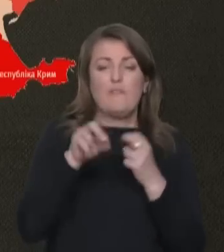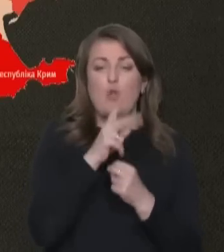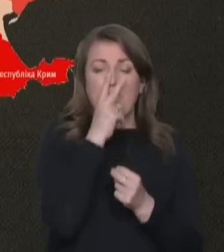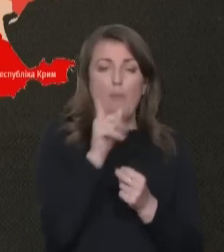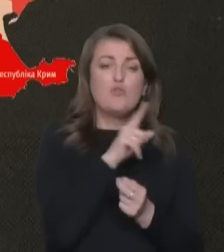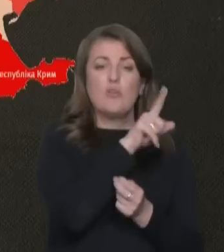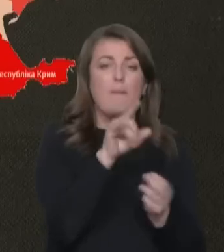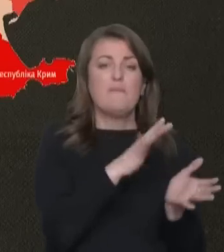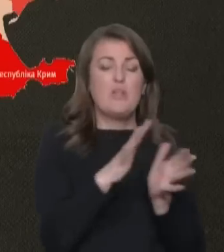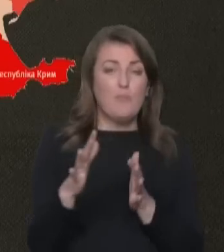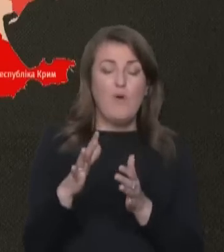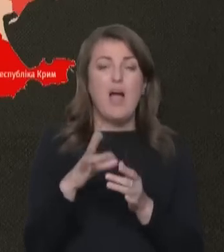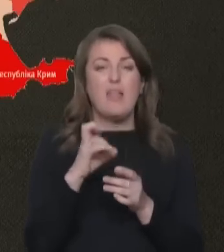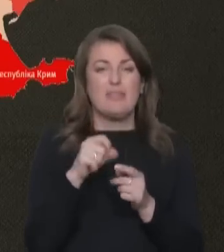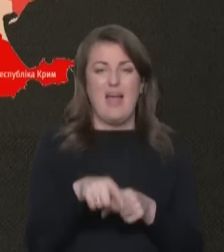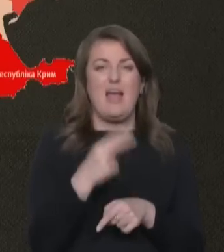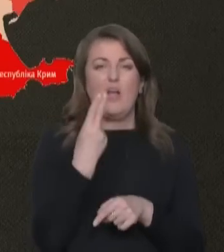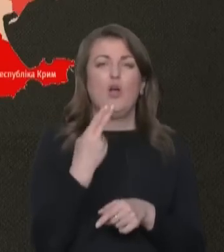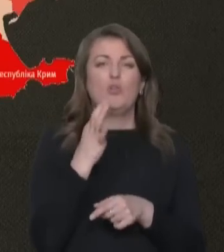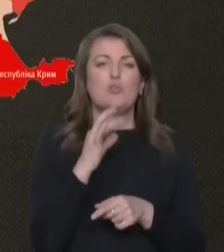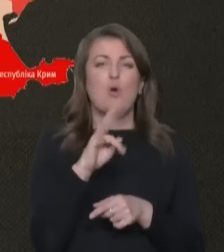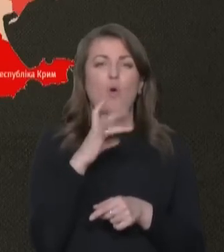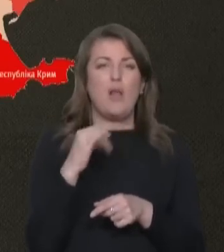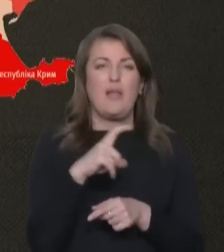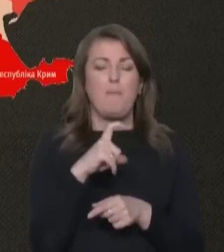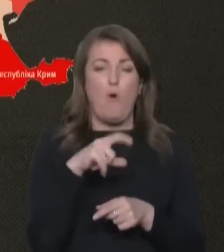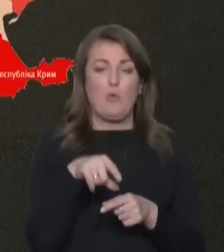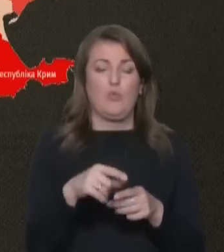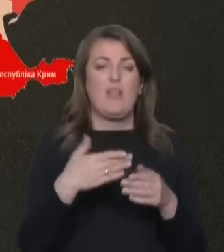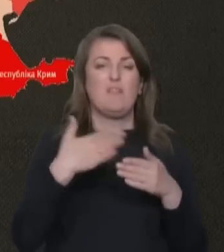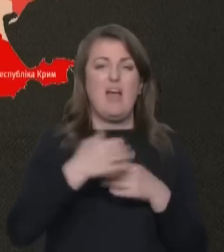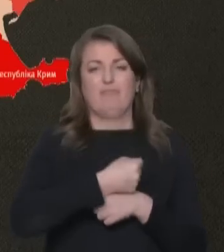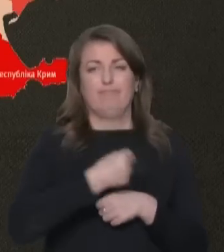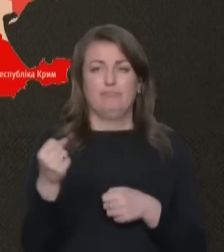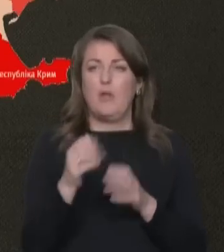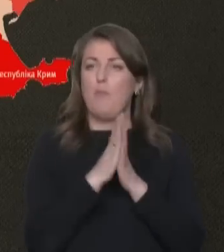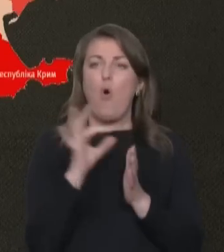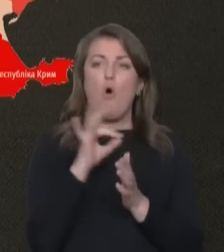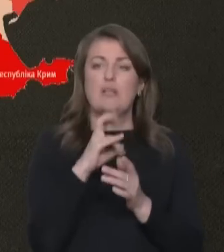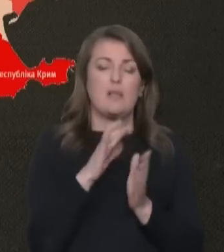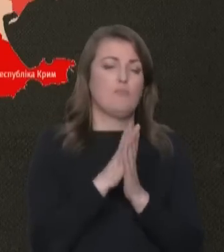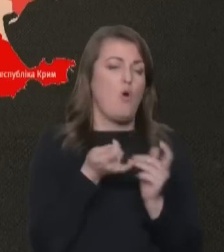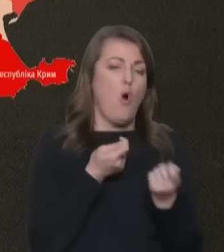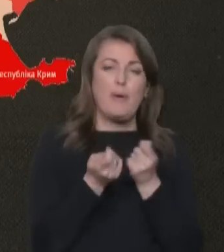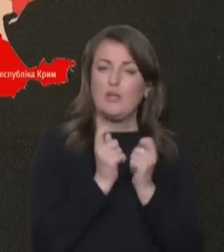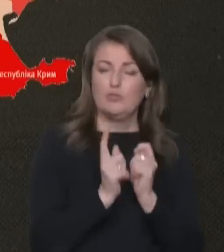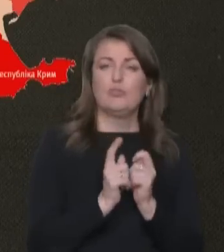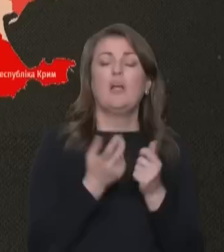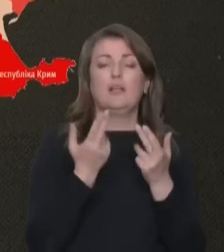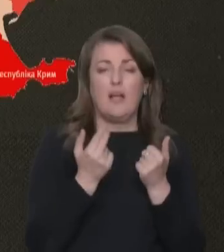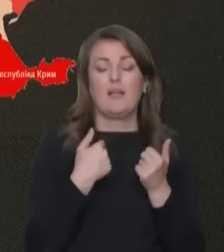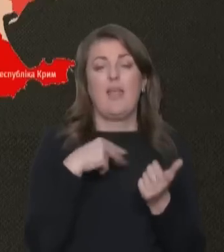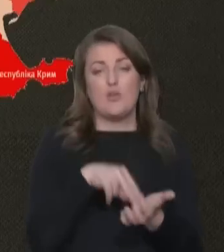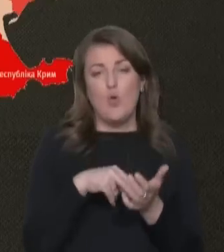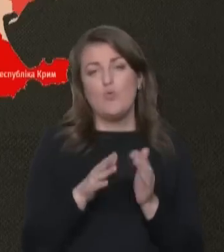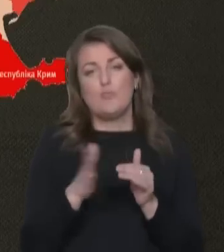побачити, що відбувається на стокольному поверсі. Тут вибило двері. Олександр, тільки, будь ласка, обережно. Так, так,